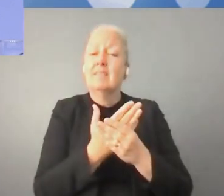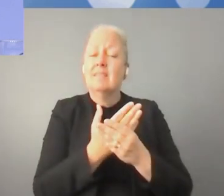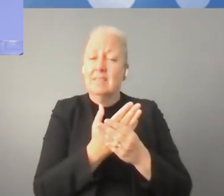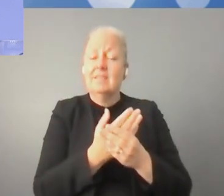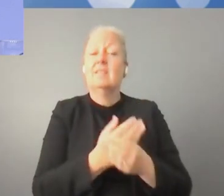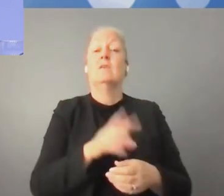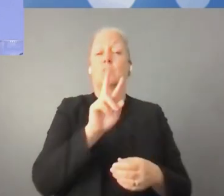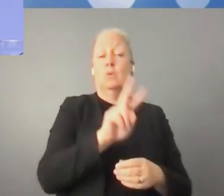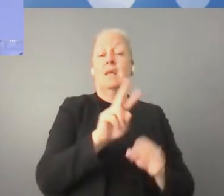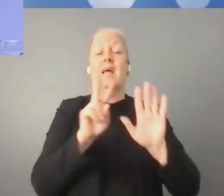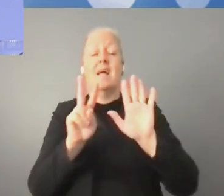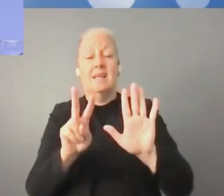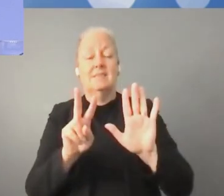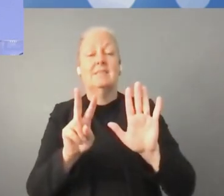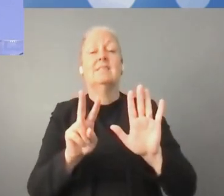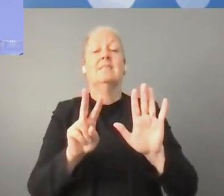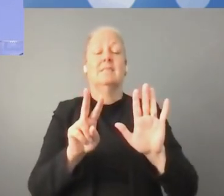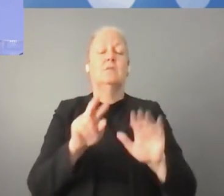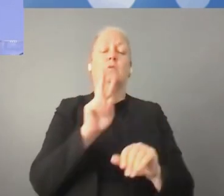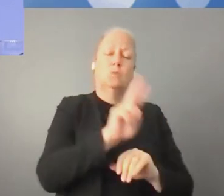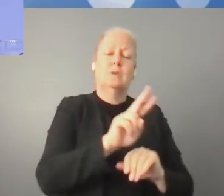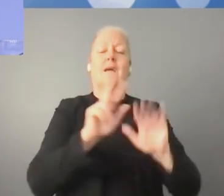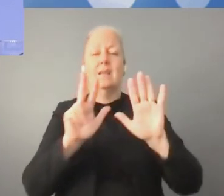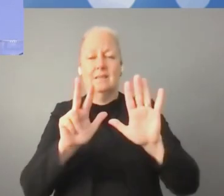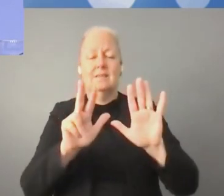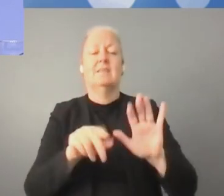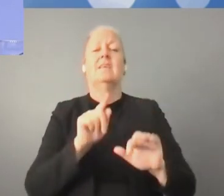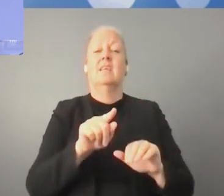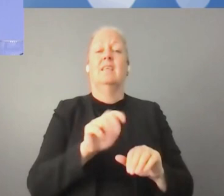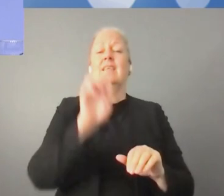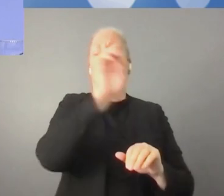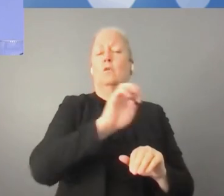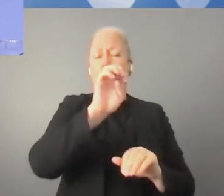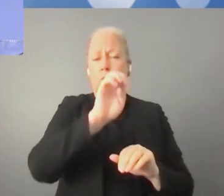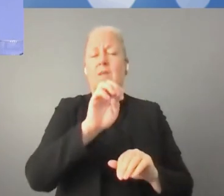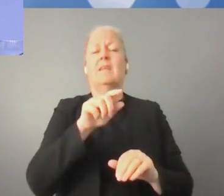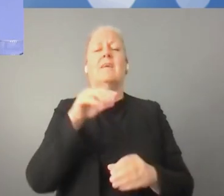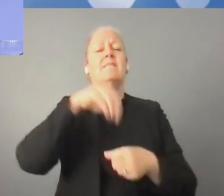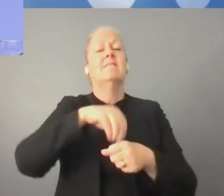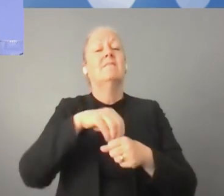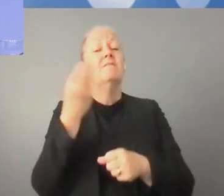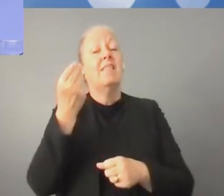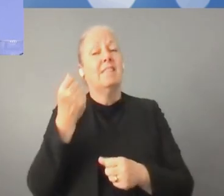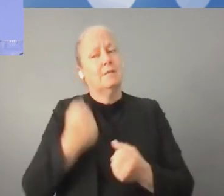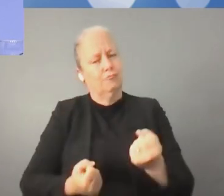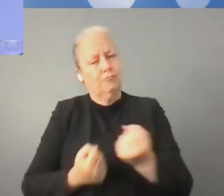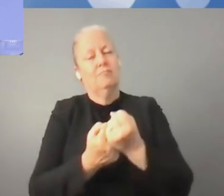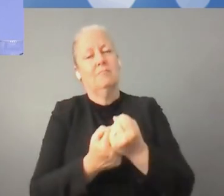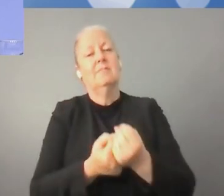هذا المجال. سوف يحاول أن يتعاون مع أهم الشركات